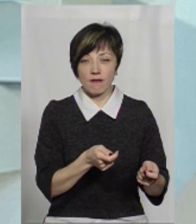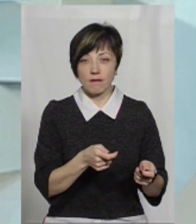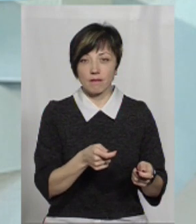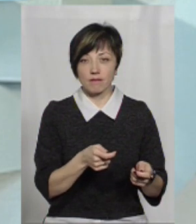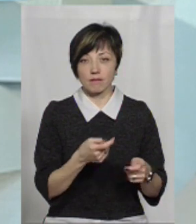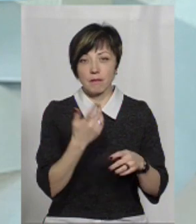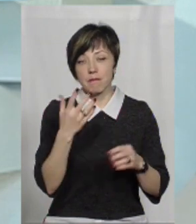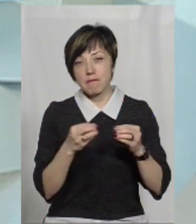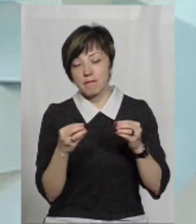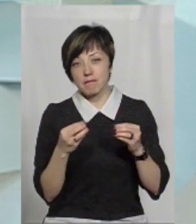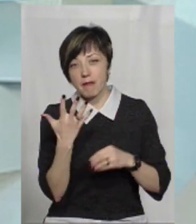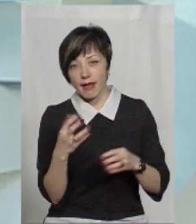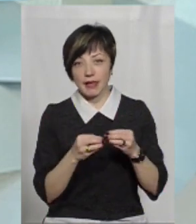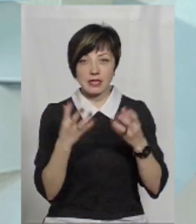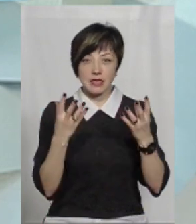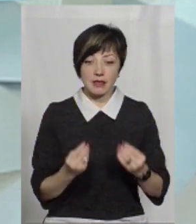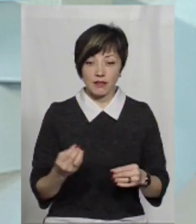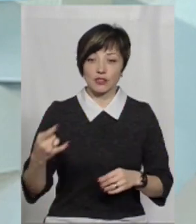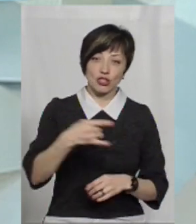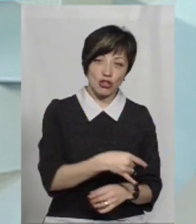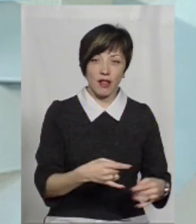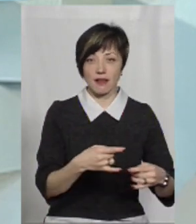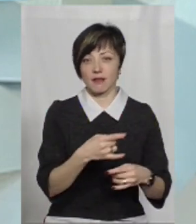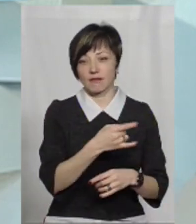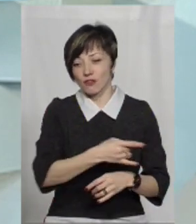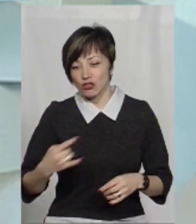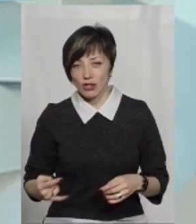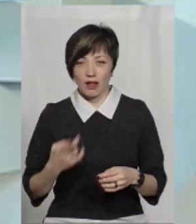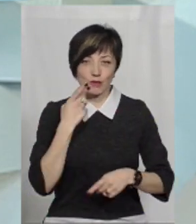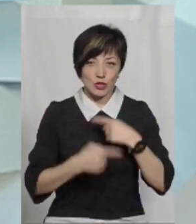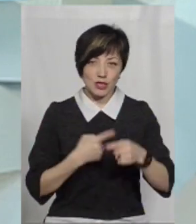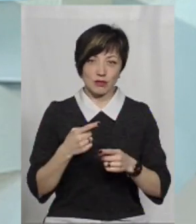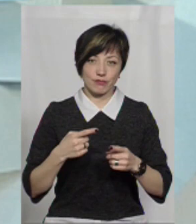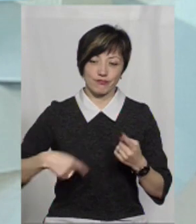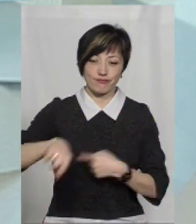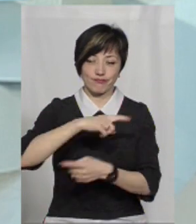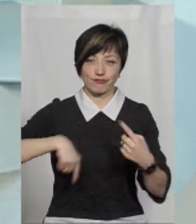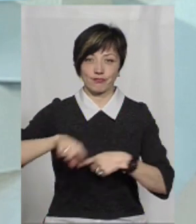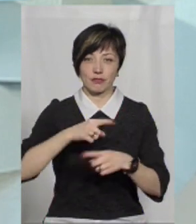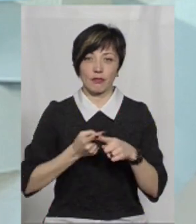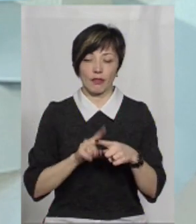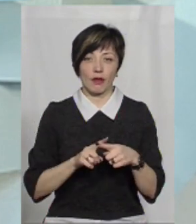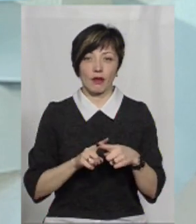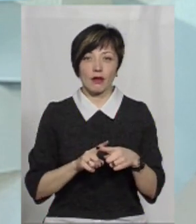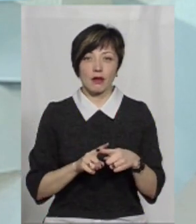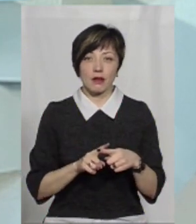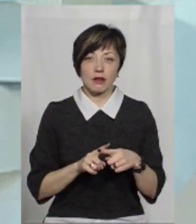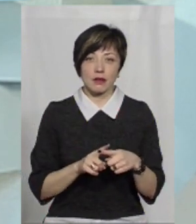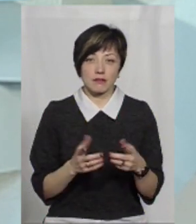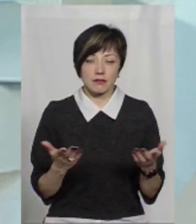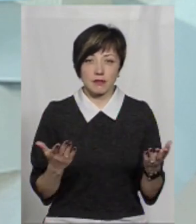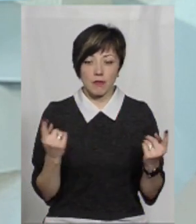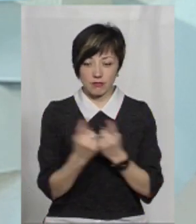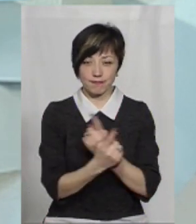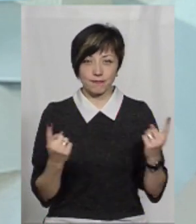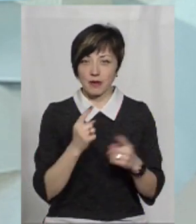'їжджати, це 5-10 днів, відповідно, вони заїжджали, виїжджали, постійно переміщувалися в одному чи в зворотньому